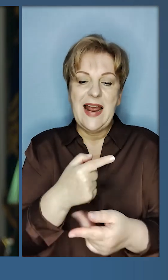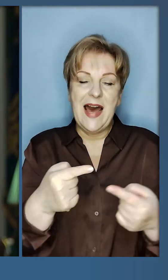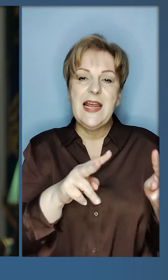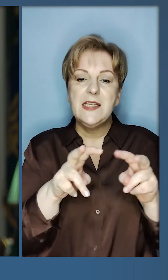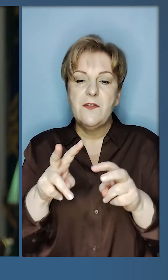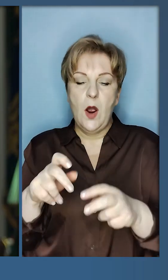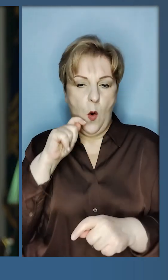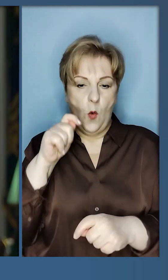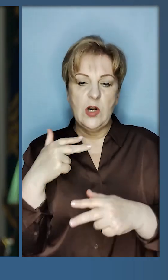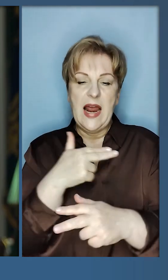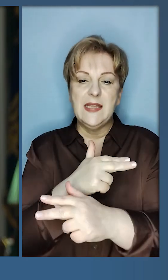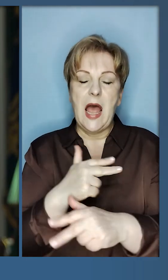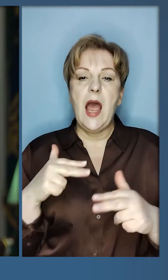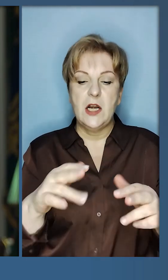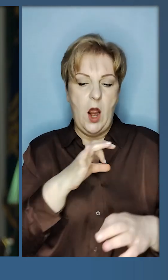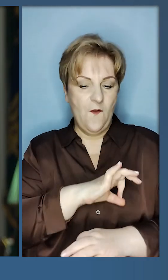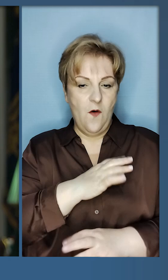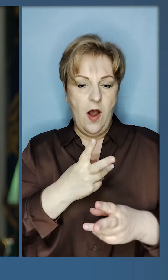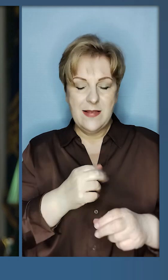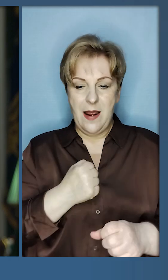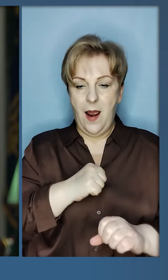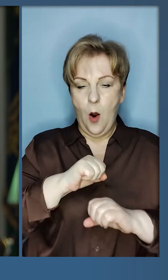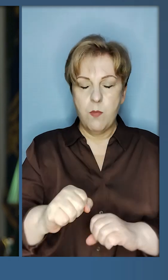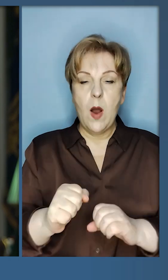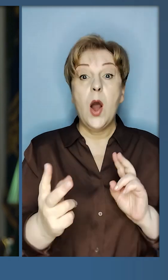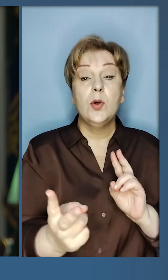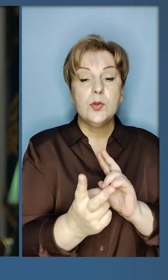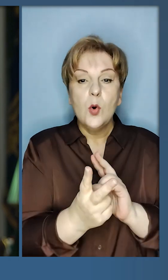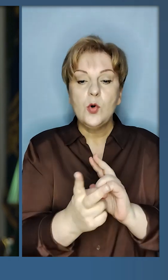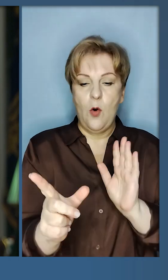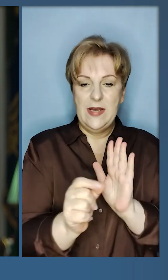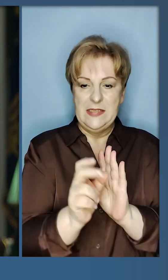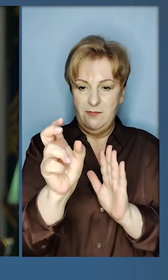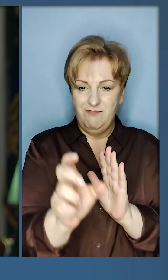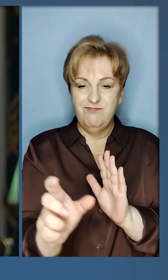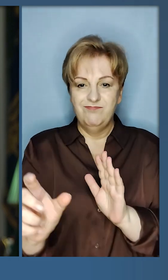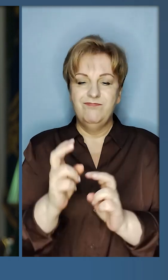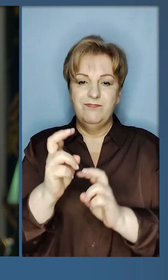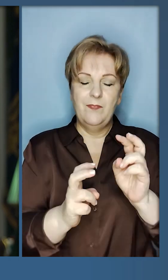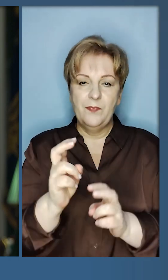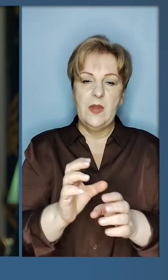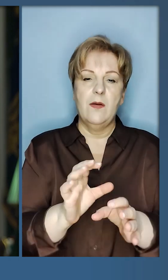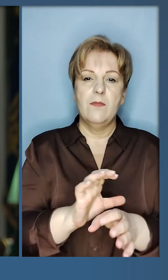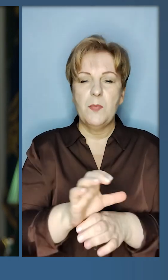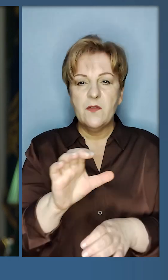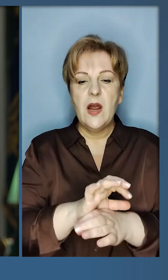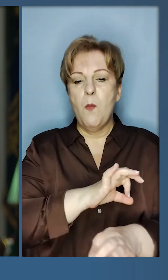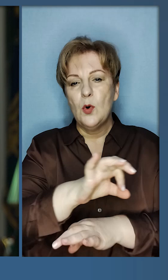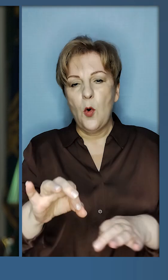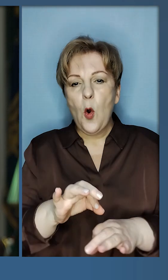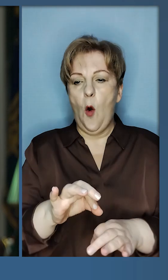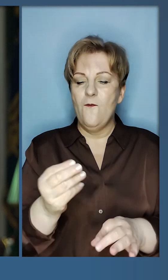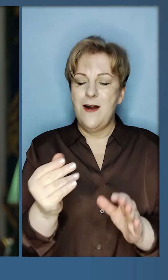видів українських дронів, які використовуються для оборони, а також зустріч з виробниками, проєктувальниками,